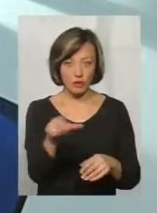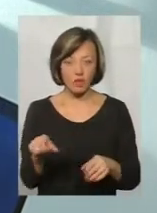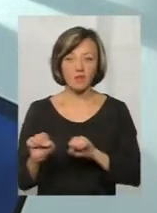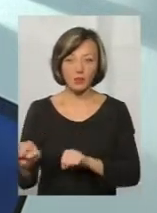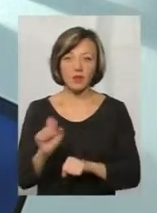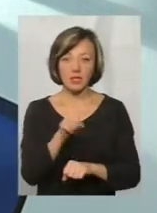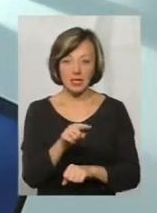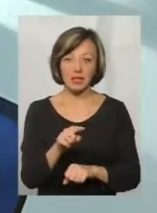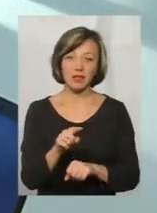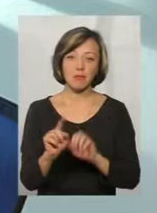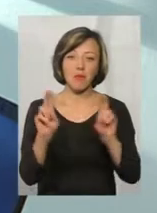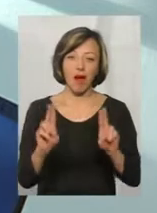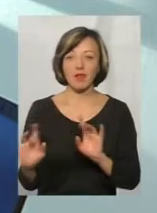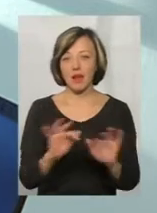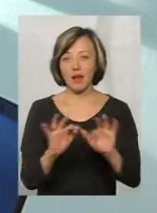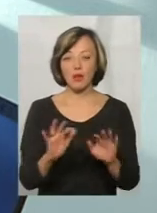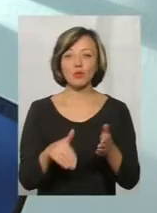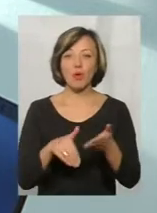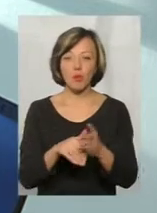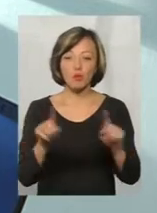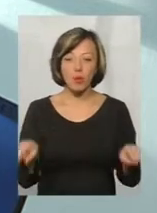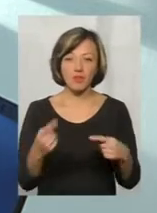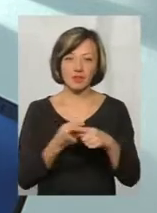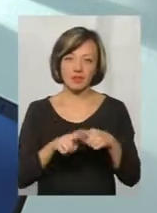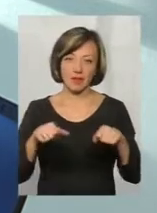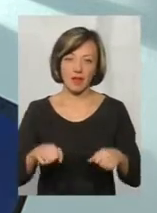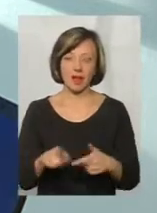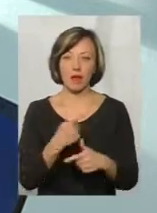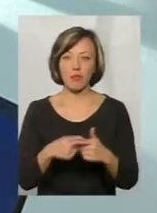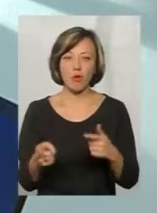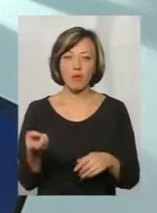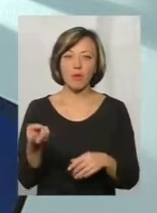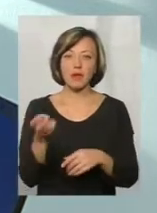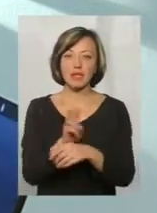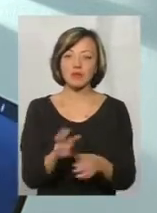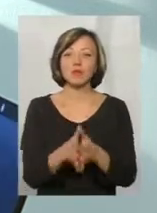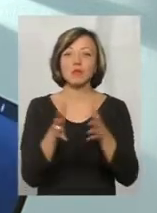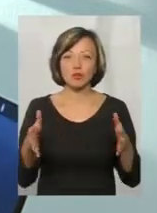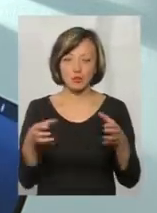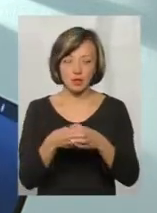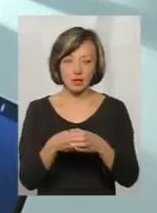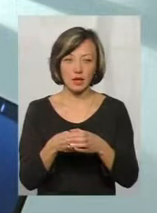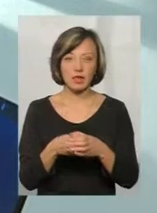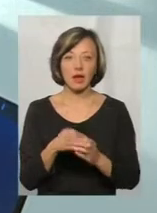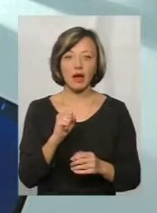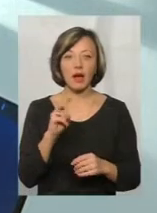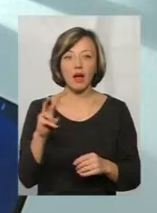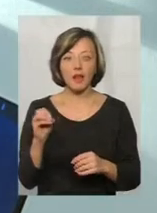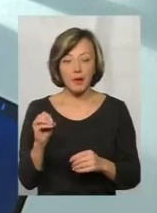ті правила гри, які допоможуть їм поновитися у цій владі або навіть прийти у ще більшому складі. Втім,